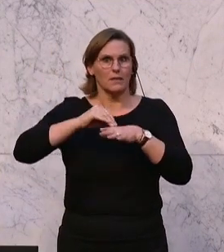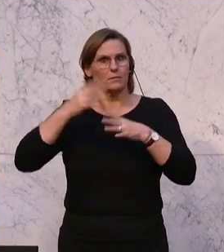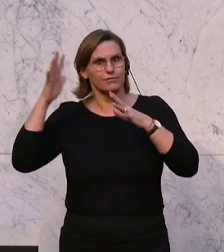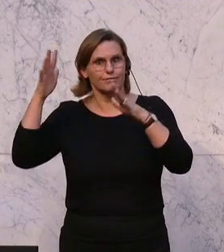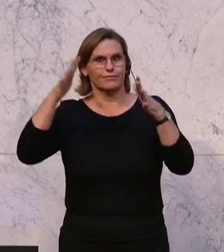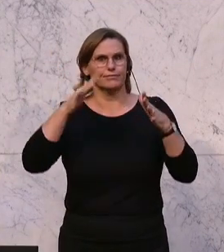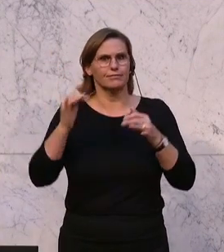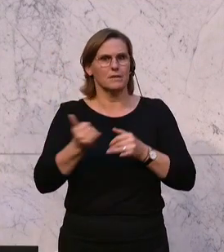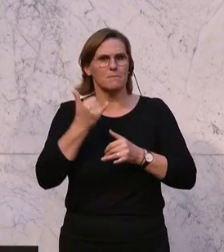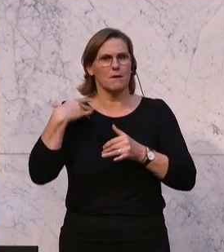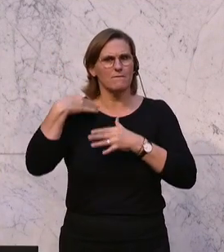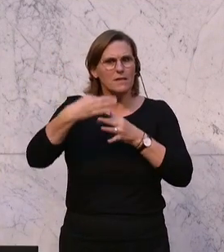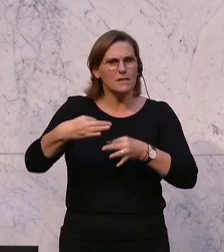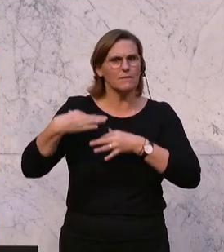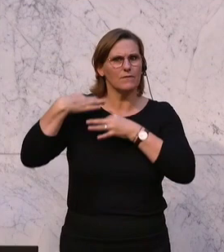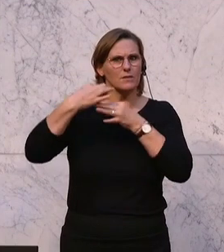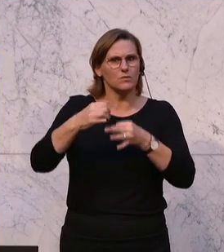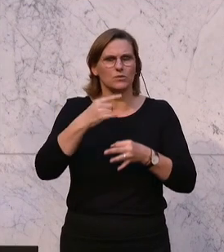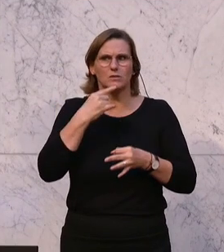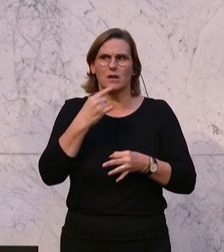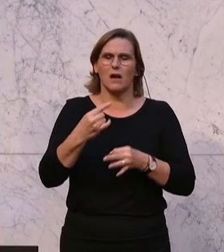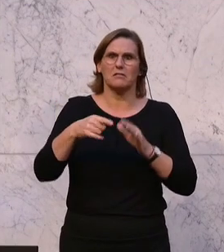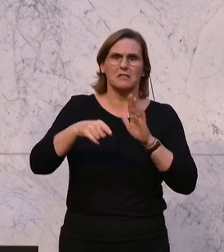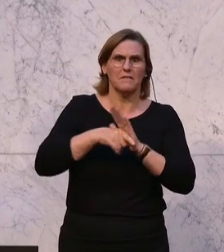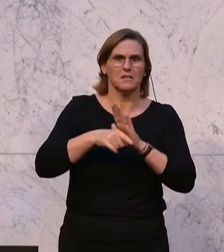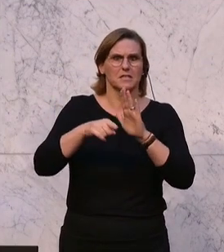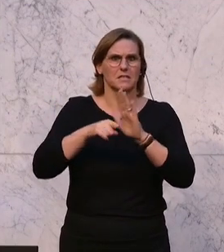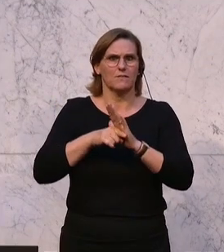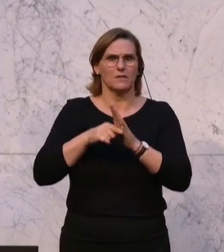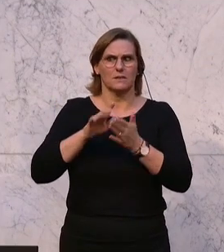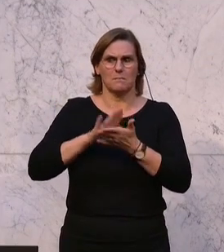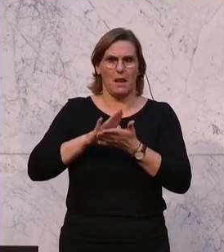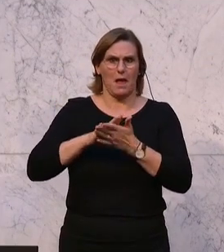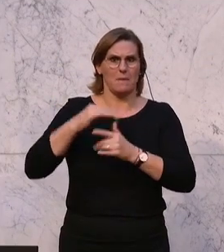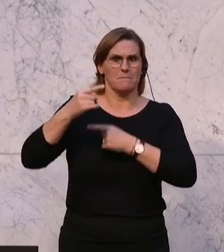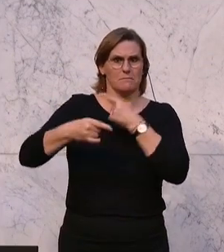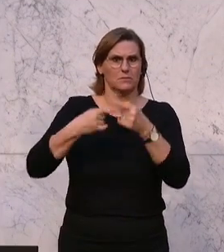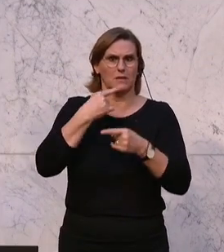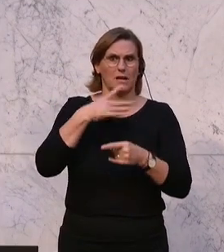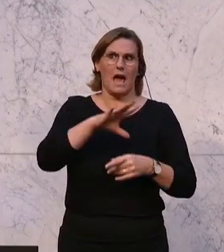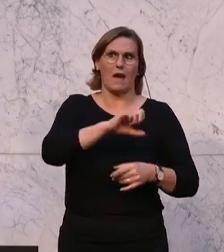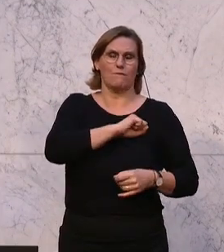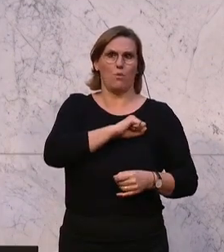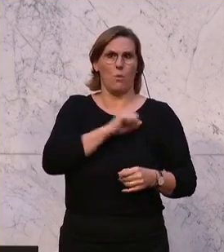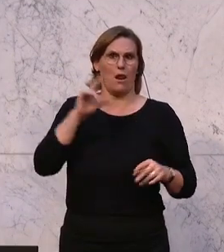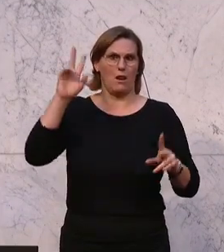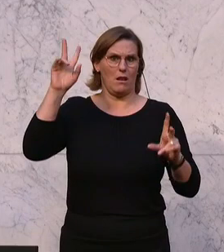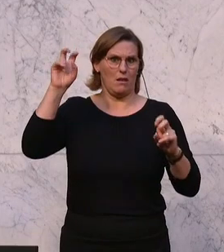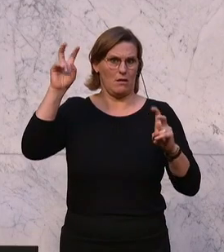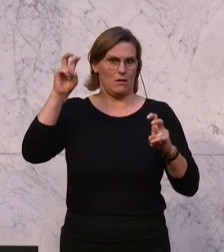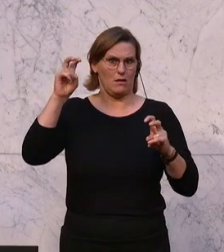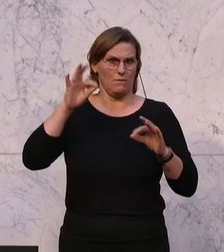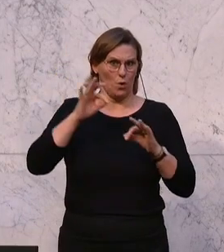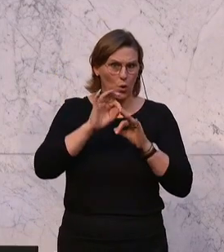ein 25 Milliarden Euro Defizit, und das fortgeschrieben in den letzten Jahren, ein Erfolg für die Demokratie und ein Erfolg für Österreich ist,